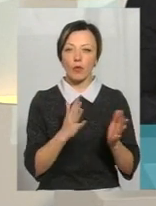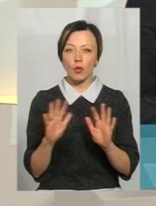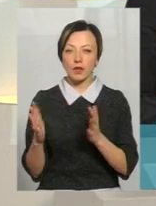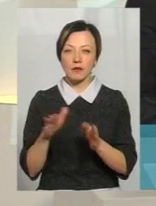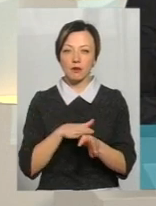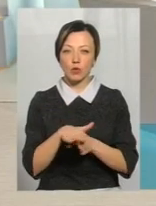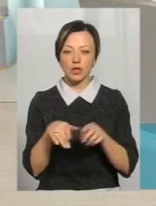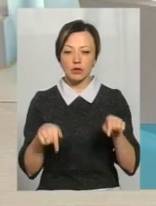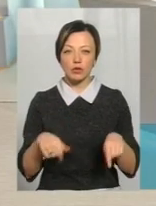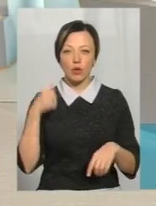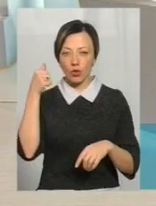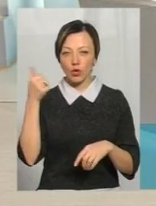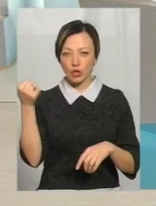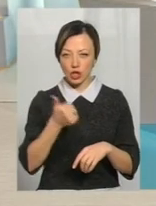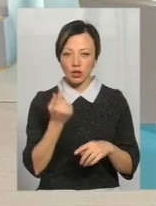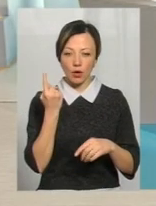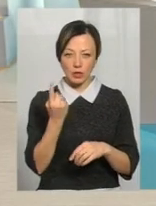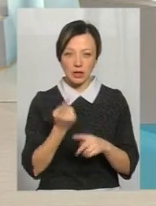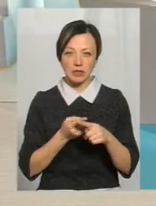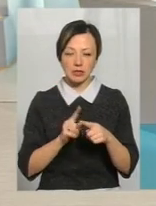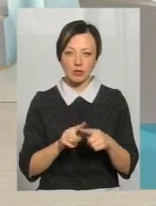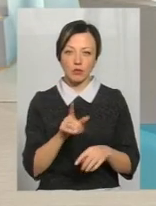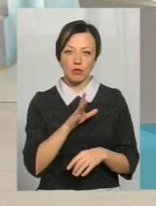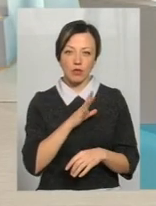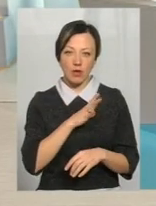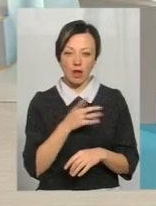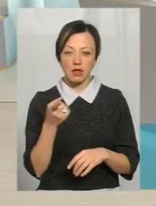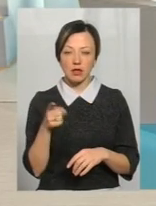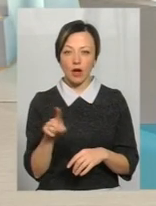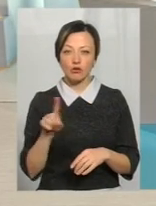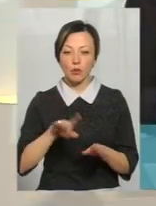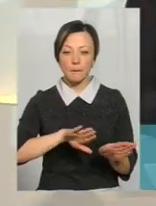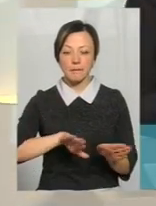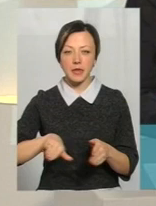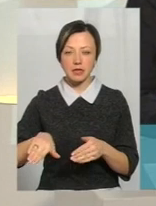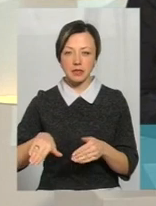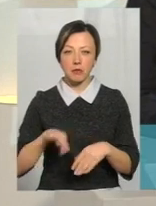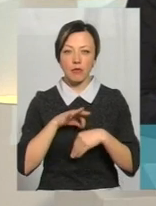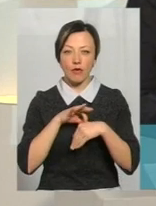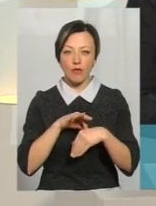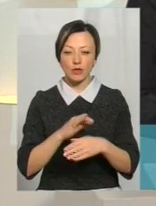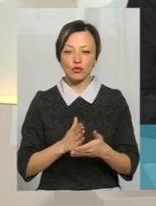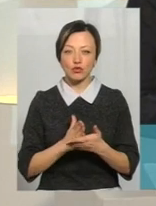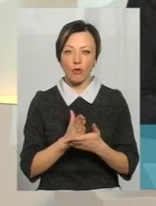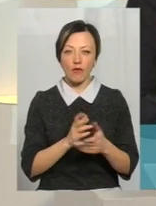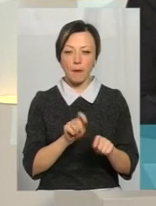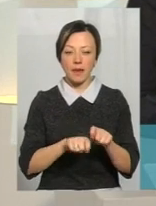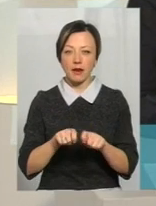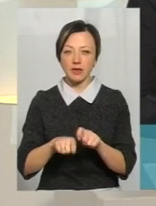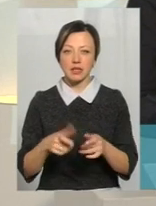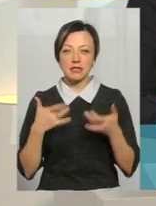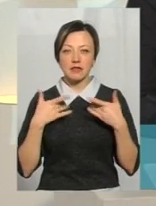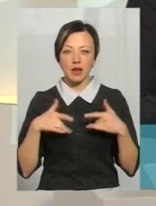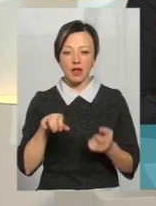відбулися цього тижня. одна з них – це була все ж таки та, що після проведеної службової перевірки звільнили